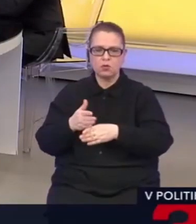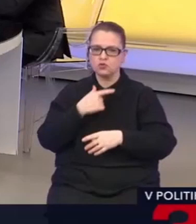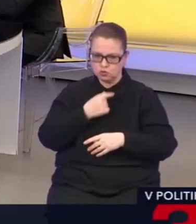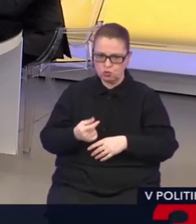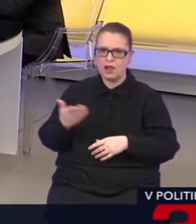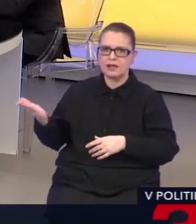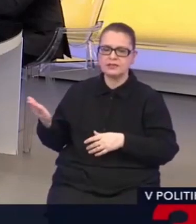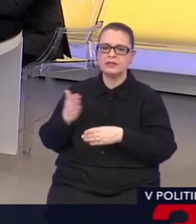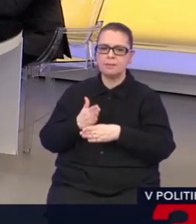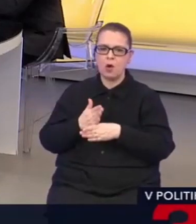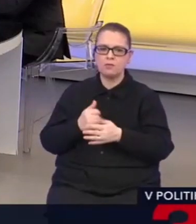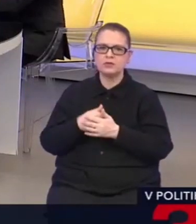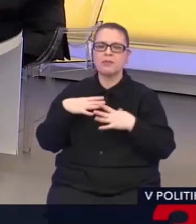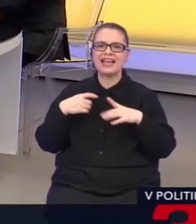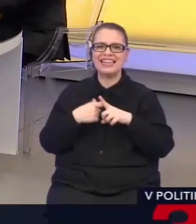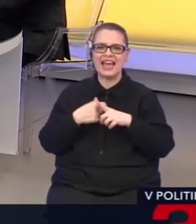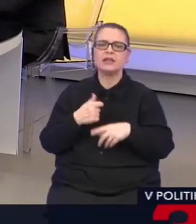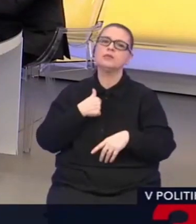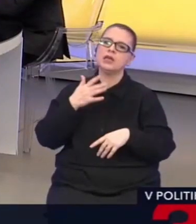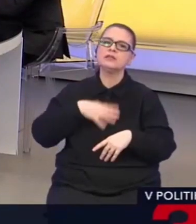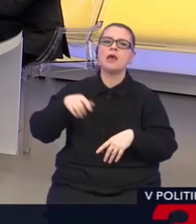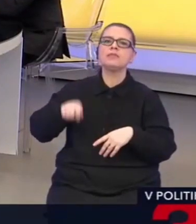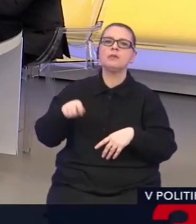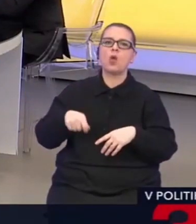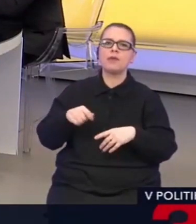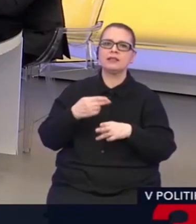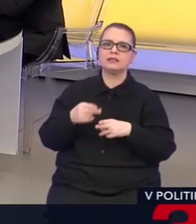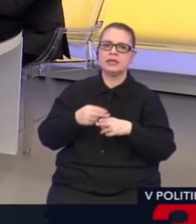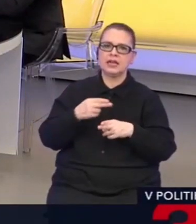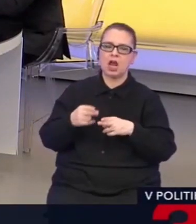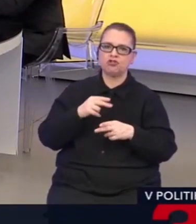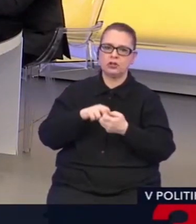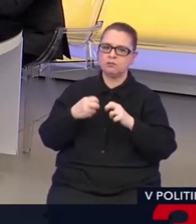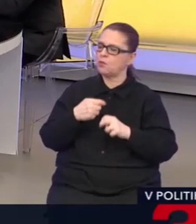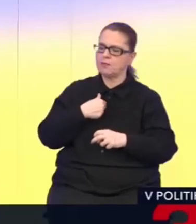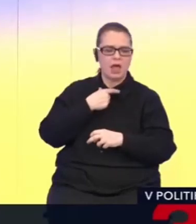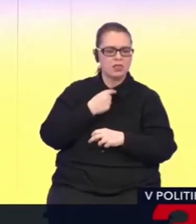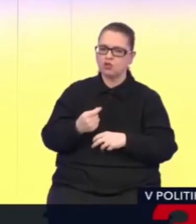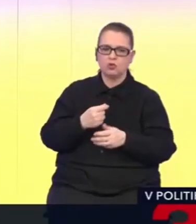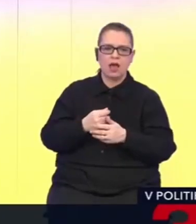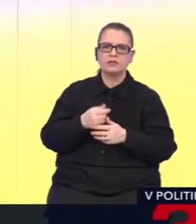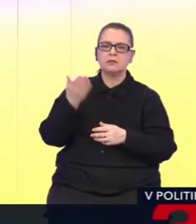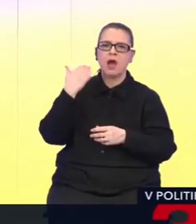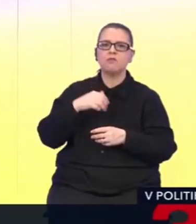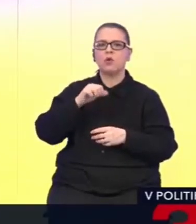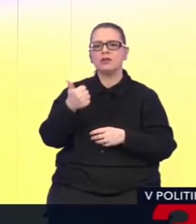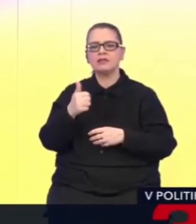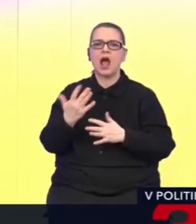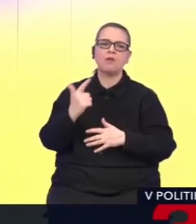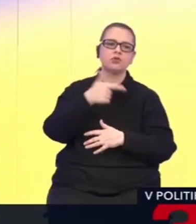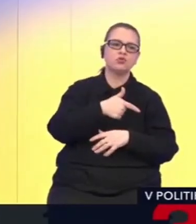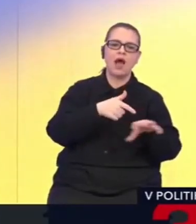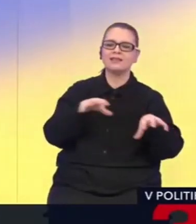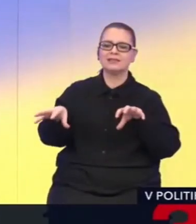považujem za človeka, ktorý mu ide o diplomatické riešenie problému, takže ja nesúhlasím s tým, aby bola jedna či druhá strana